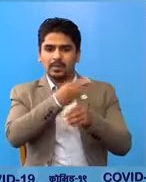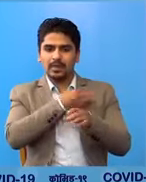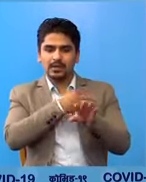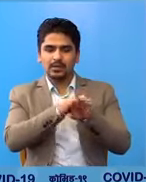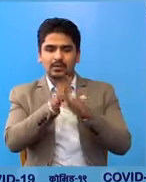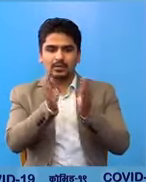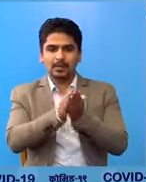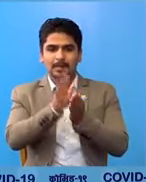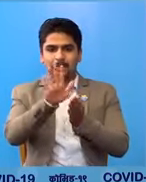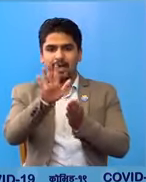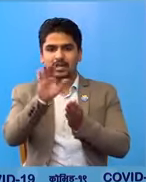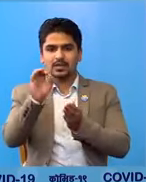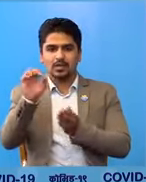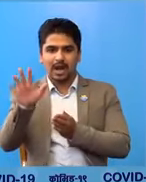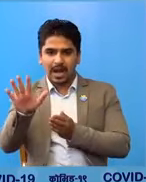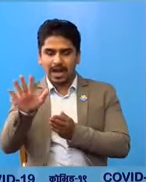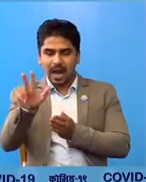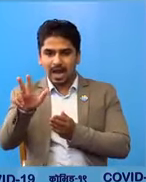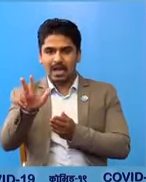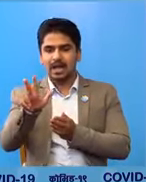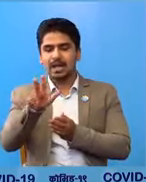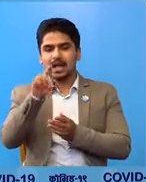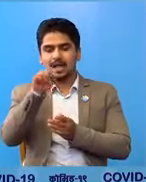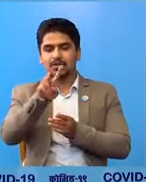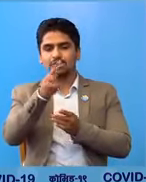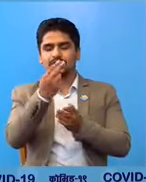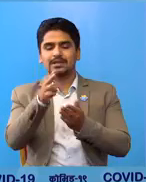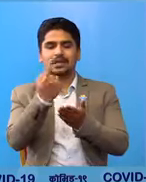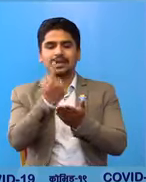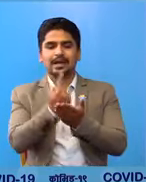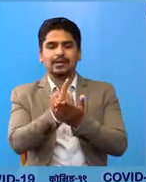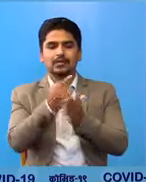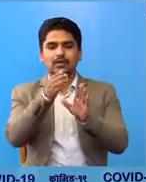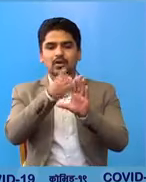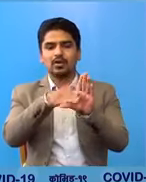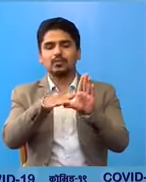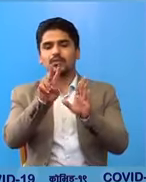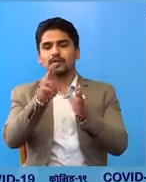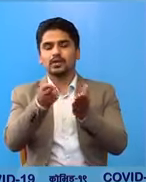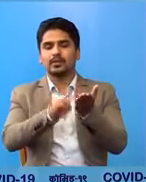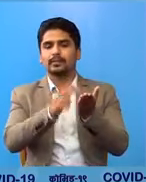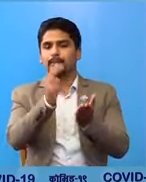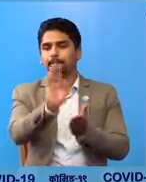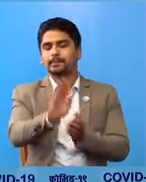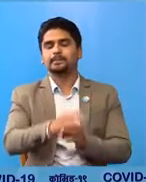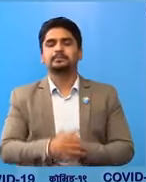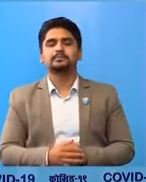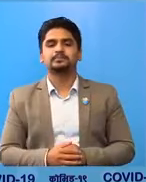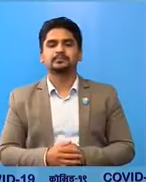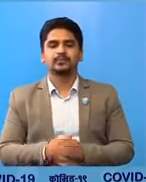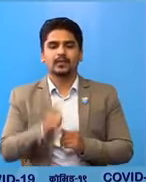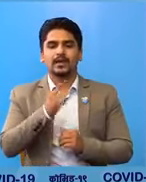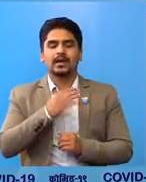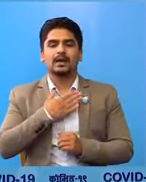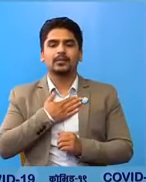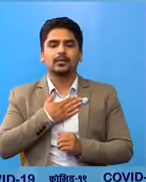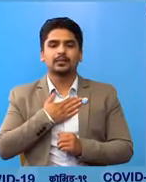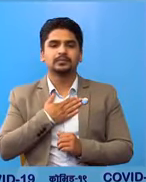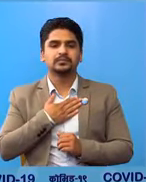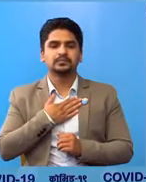टोटल 5,8 मद्दे आज 2 जम्मा काफ्रनवर ललीतपूर को उन्मा जम्मा